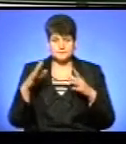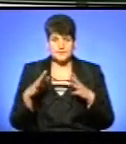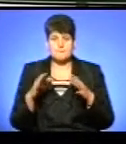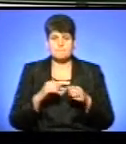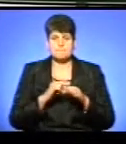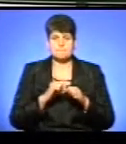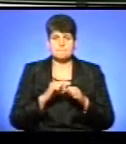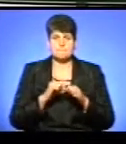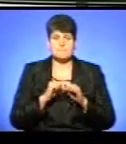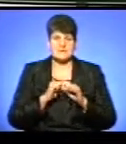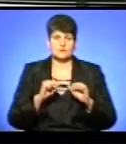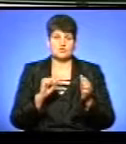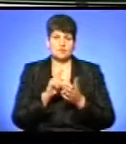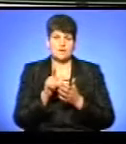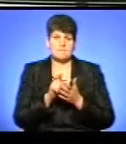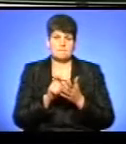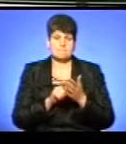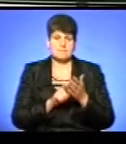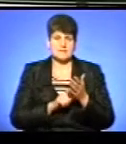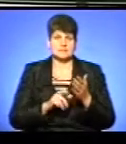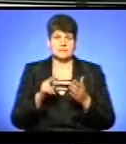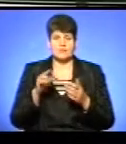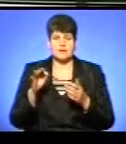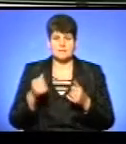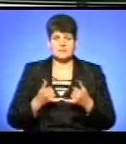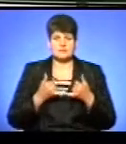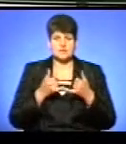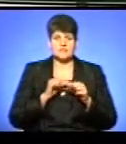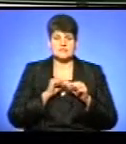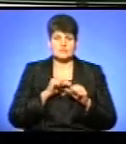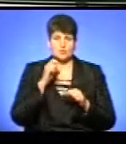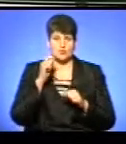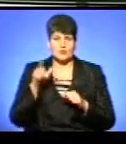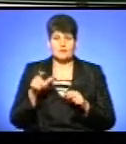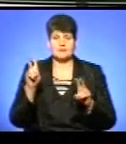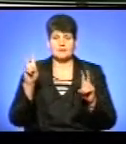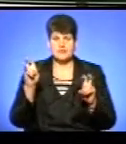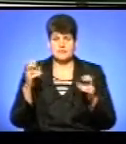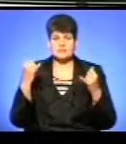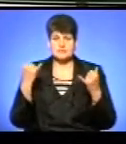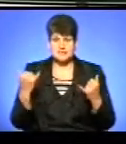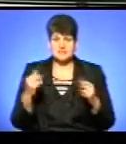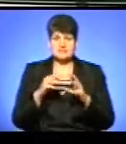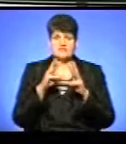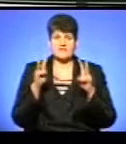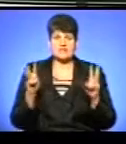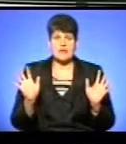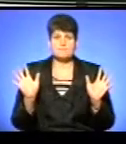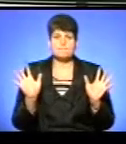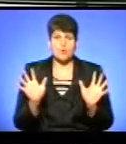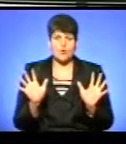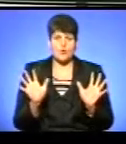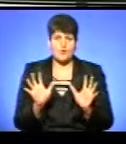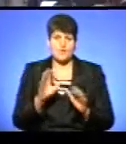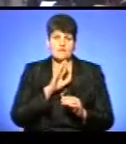патріотичної пісні, прози та поезії, присвячений захисникам України. Цьогорічна тема – свята покрова. Гасло – сила нескорених.